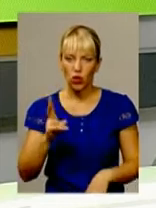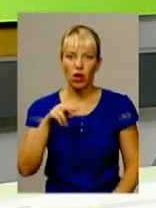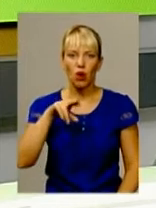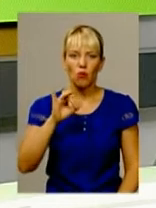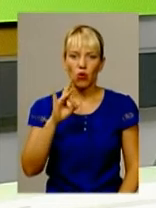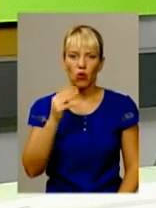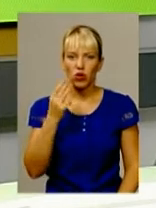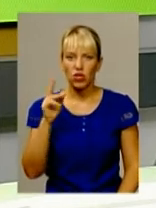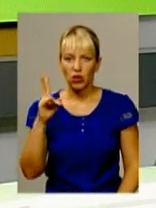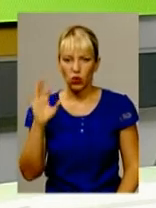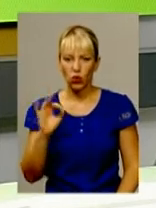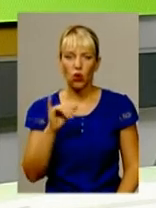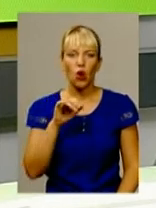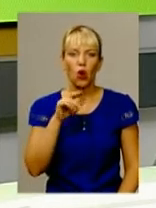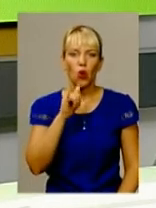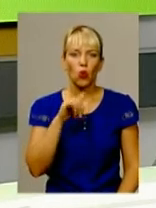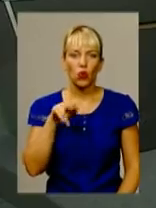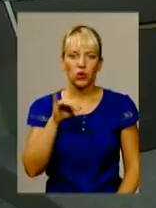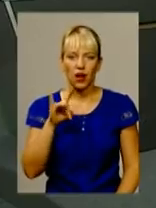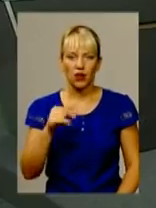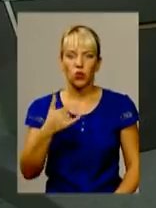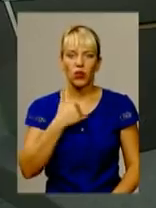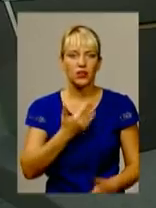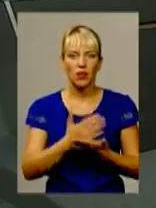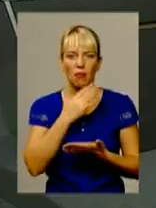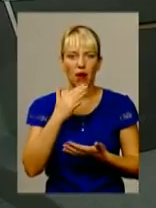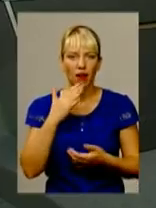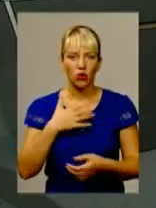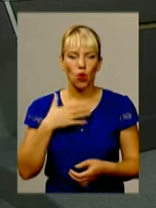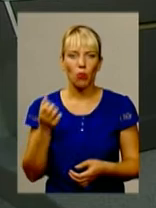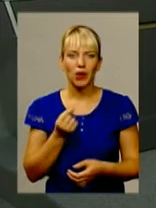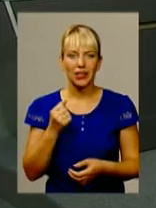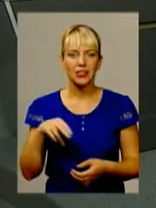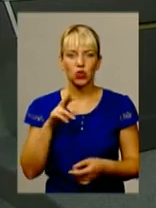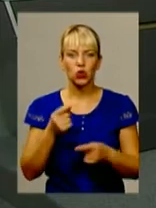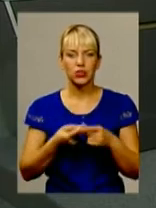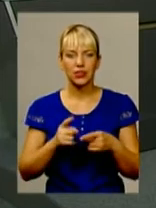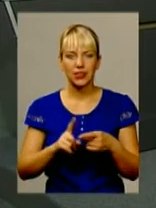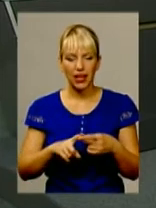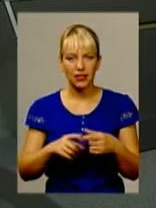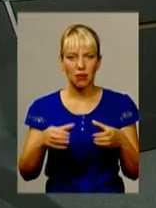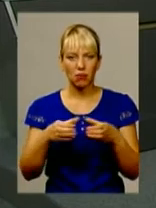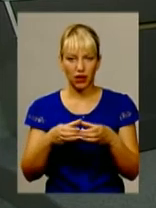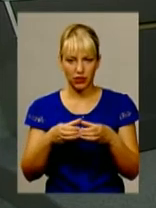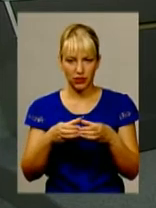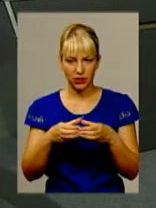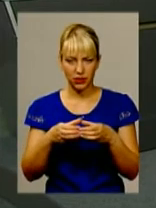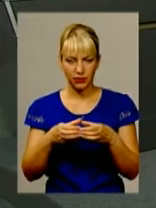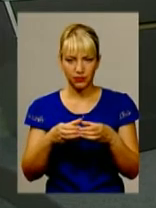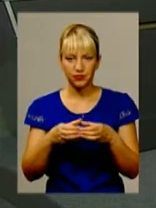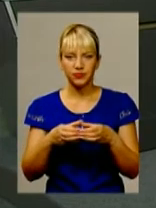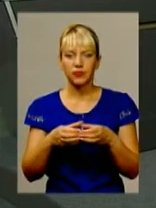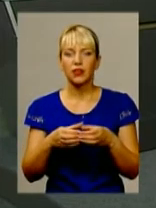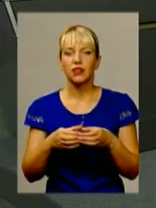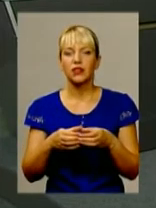забороняємо йти, тому що в нас є дуже багато претензій до цієї партії, як вона позиціонується